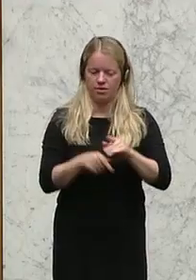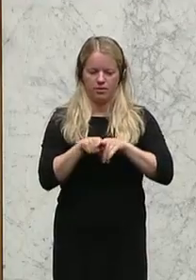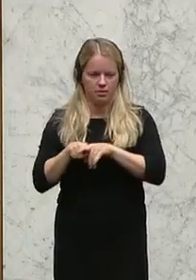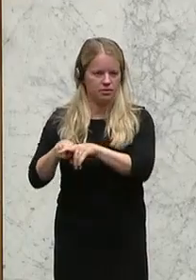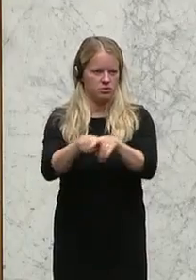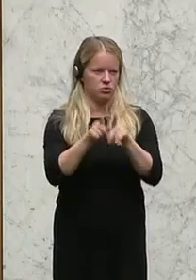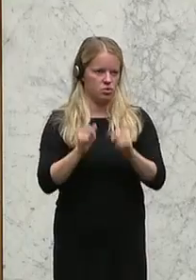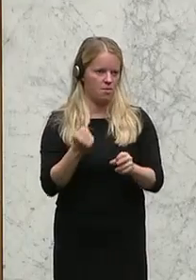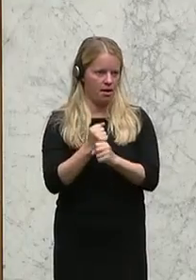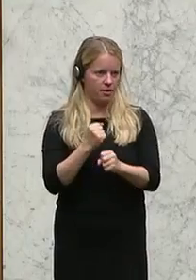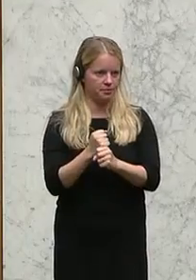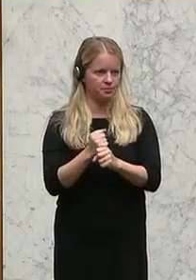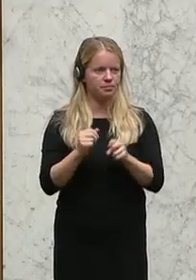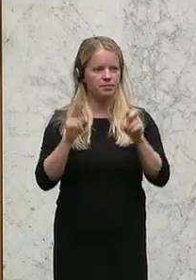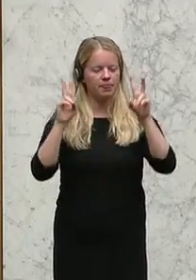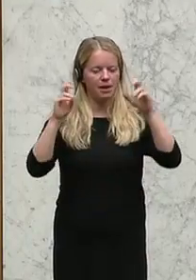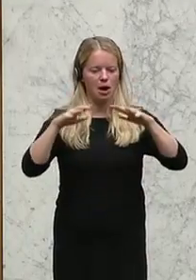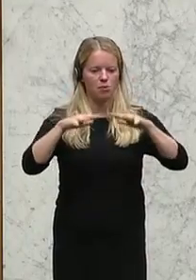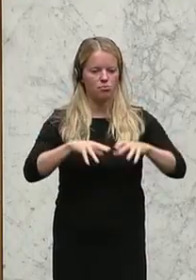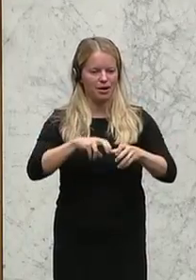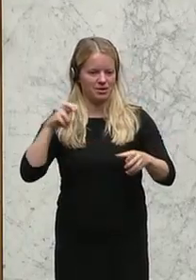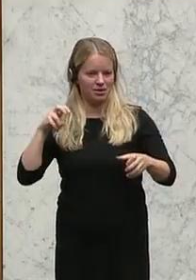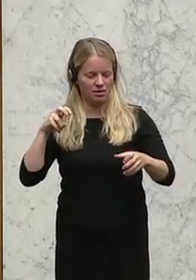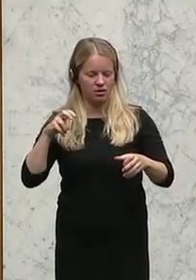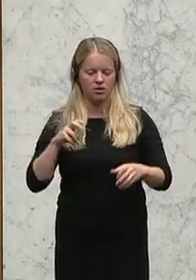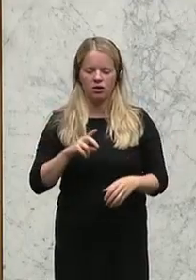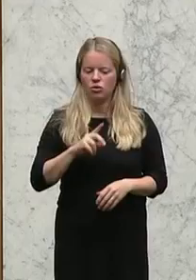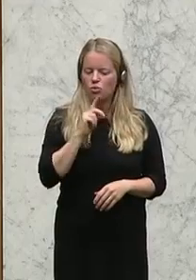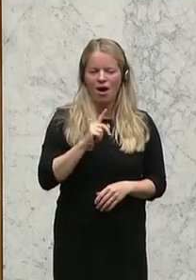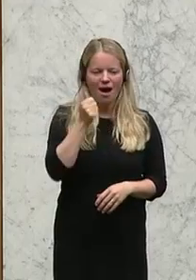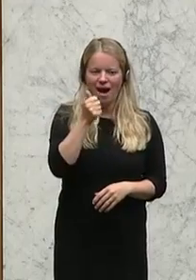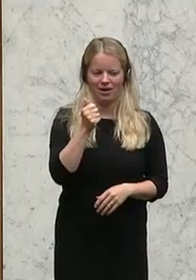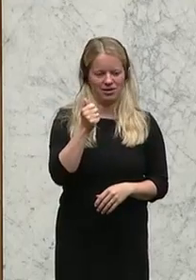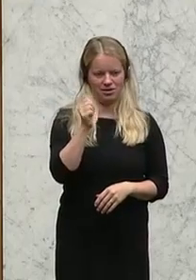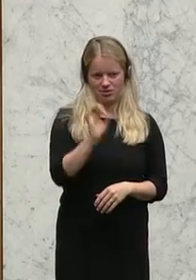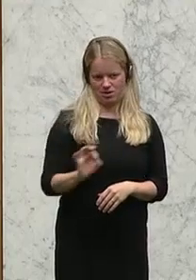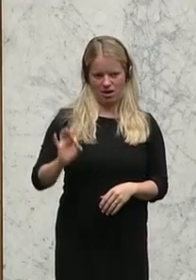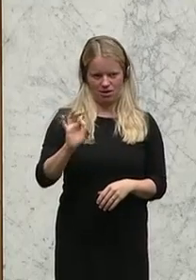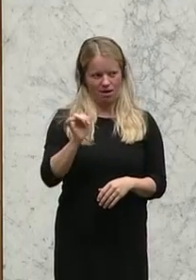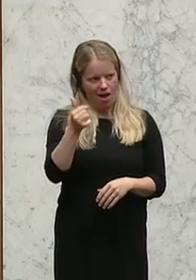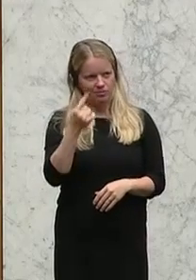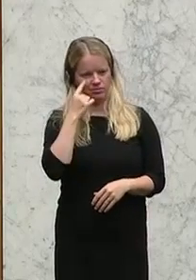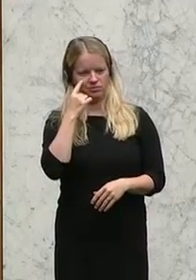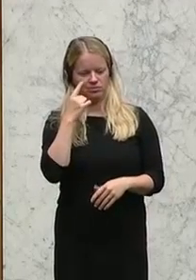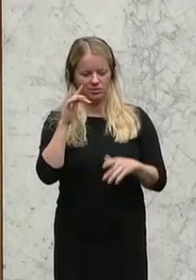Der Brexit ist ein Zeichen, dass das Vertrauen in die Europäische Union